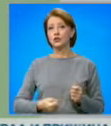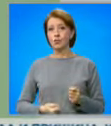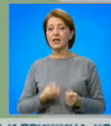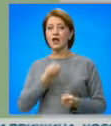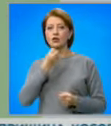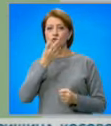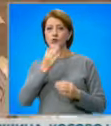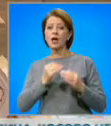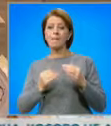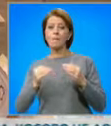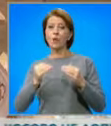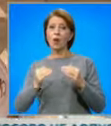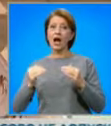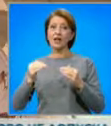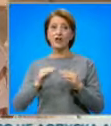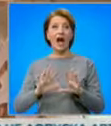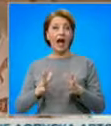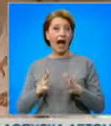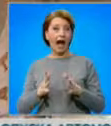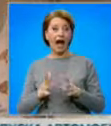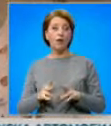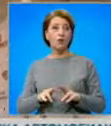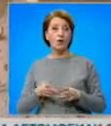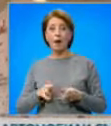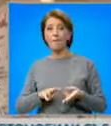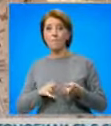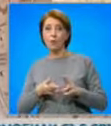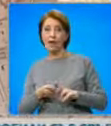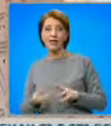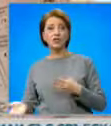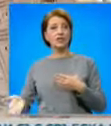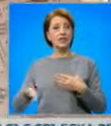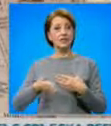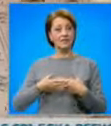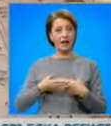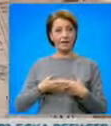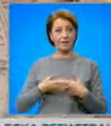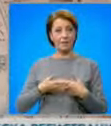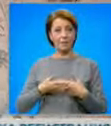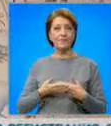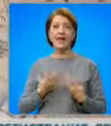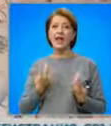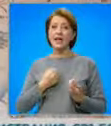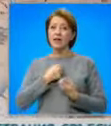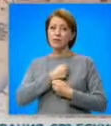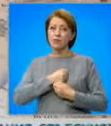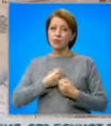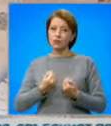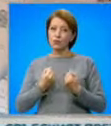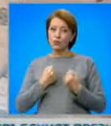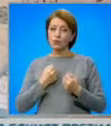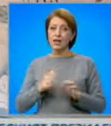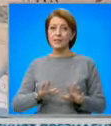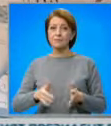покачват плавно, но ако има рязка промяна, ще бъдат затваряни отделни паралелки или училища, каза министър Денков. Най-труден според него ще е